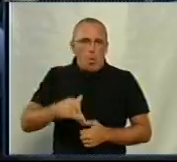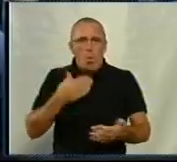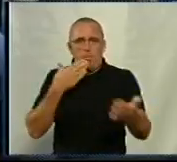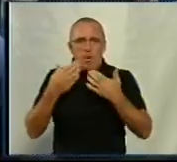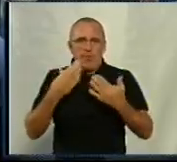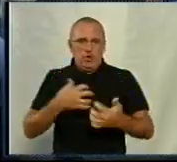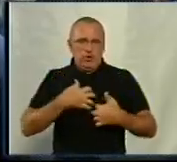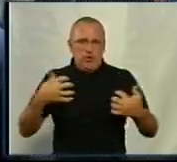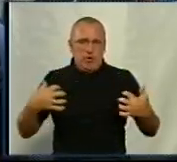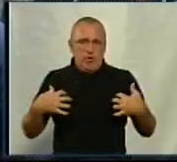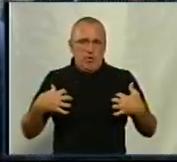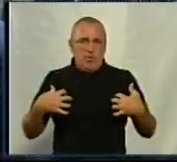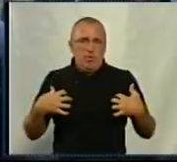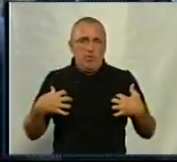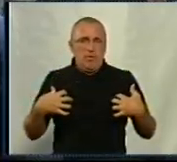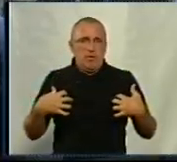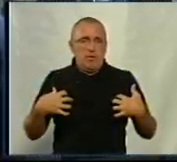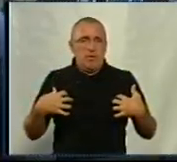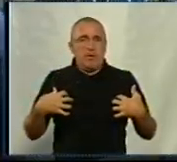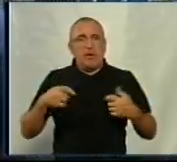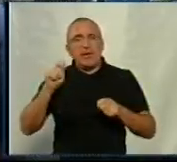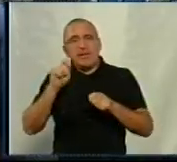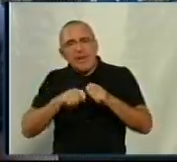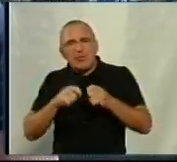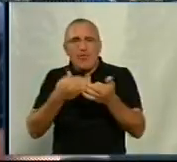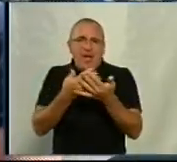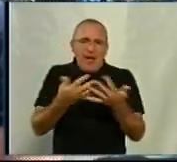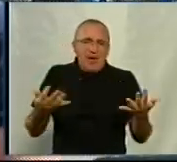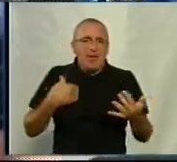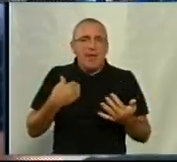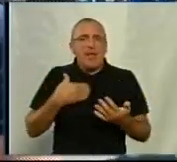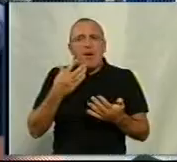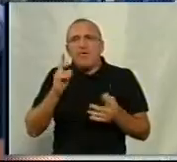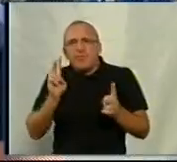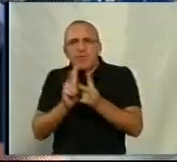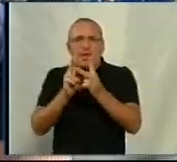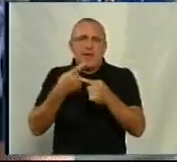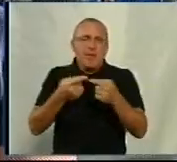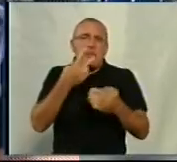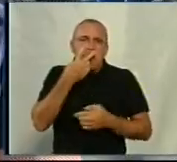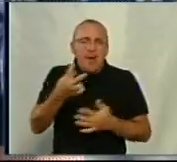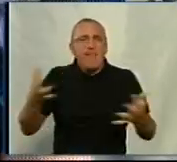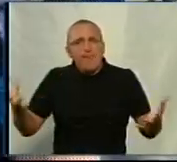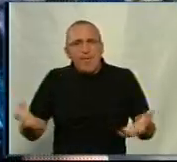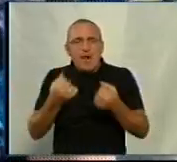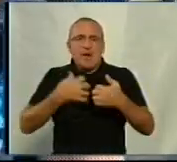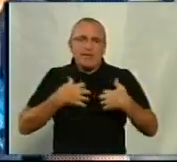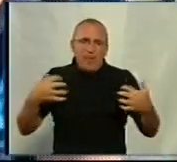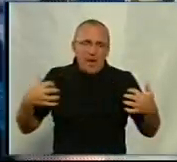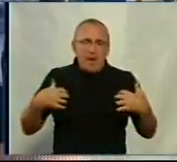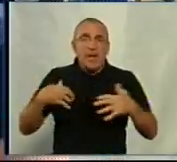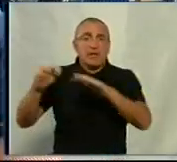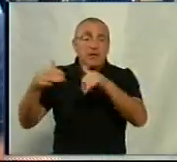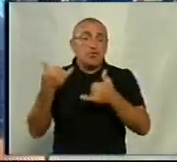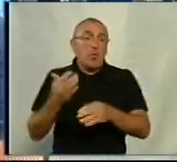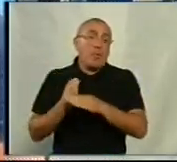Я проти жорстокого ставлення до тварин, тестування і всього іншого. Я дуже багато стикалася із таким. Бачила, рятувала тварин, забирала. А